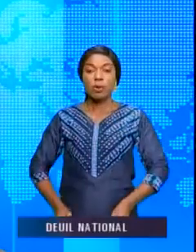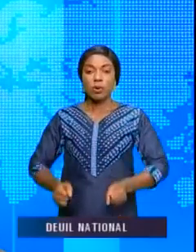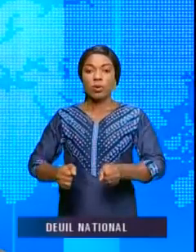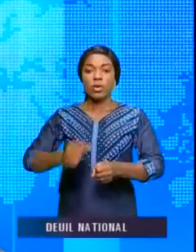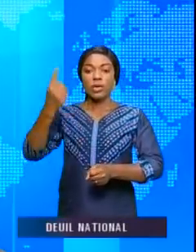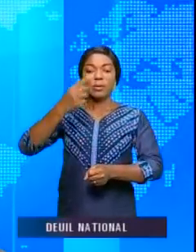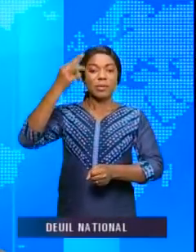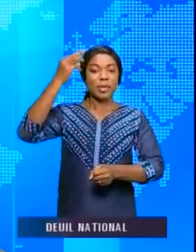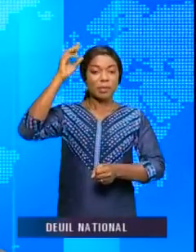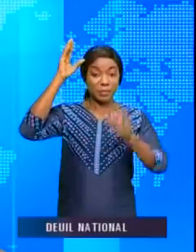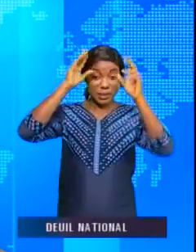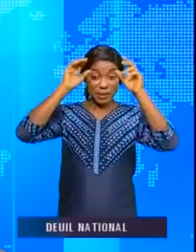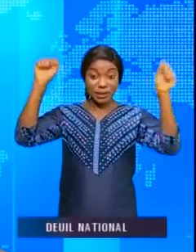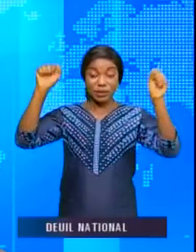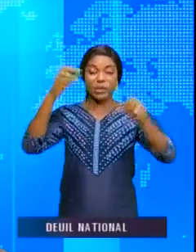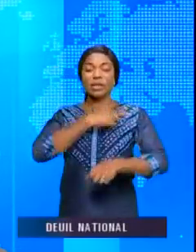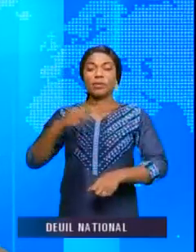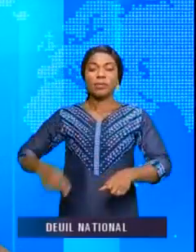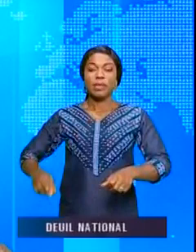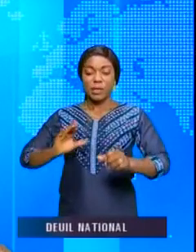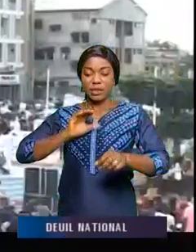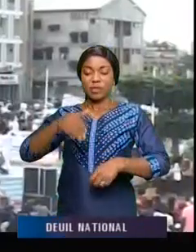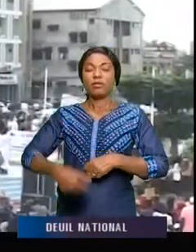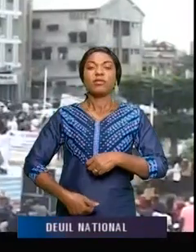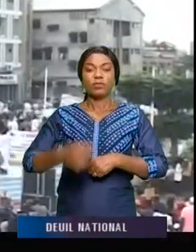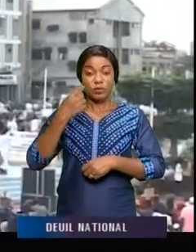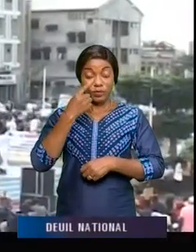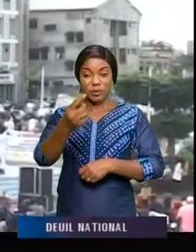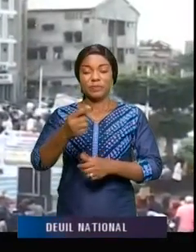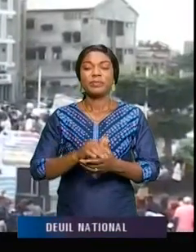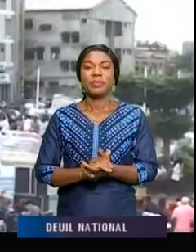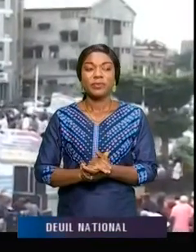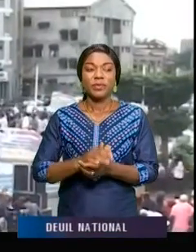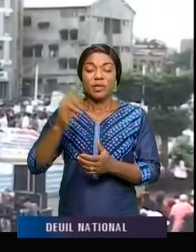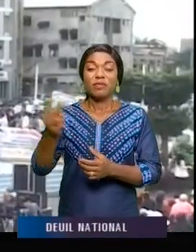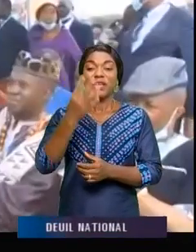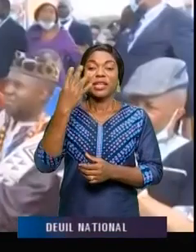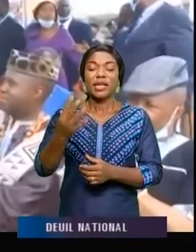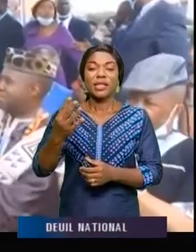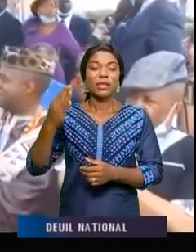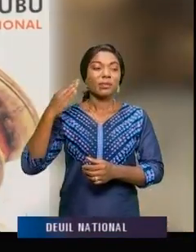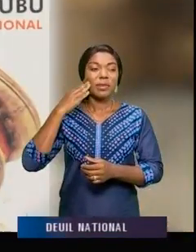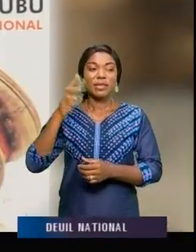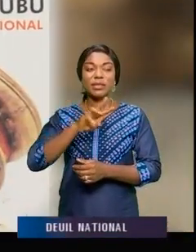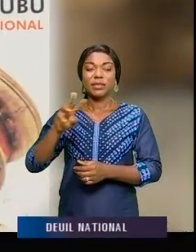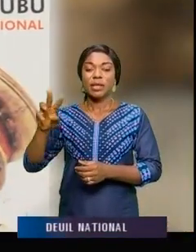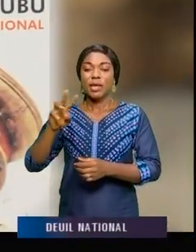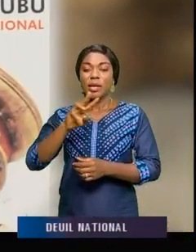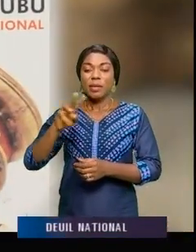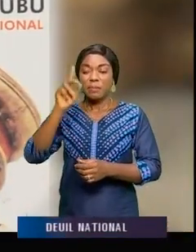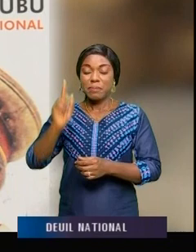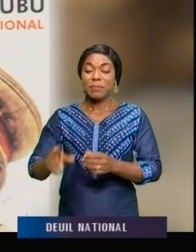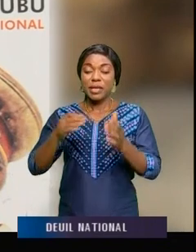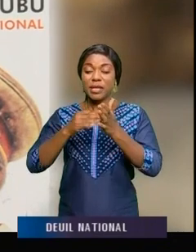Congo, Joseph Kassavoubou. 24 mars 1969, 24 mars 2021, voilà